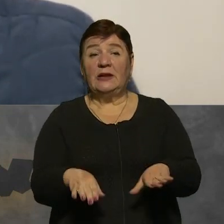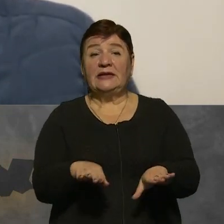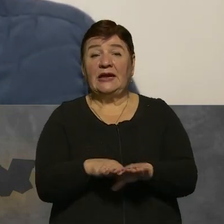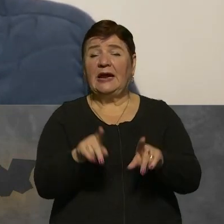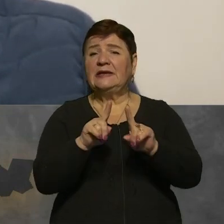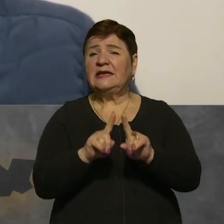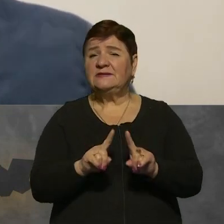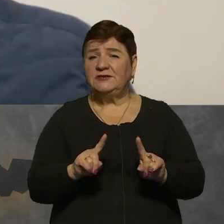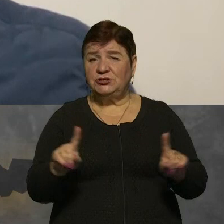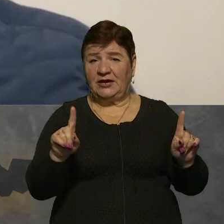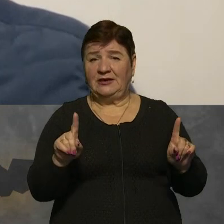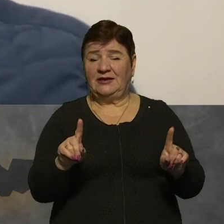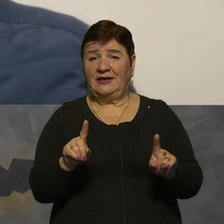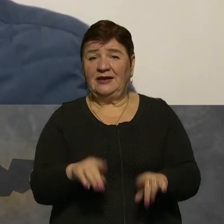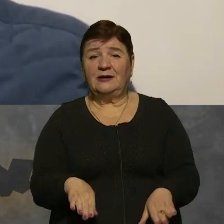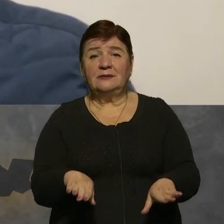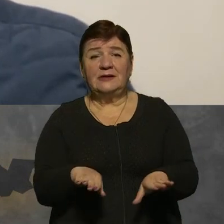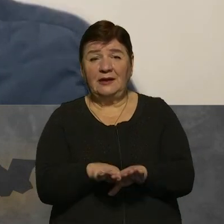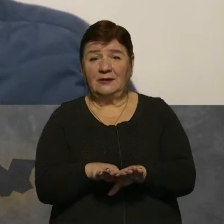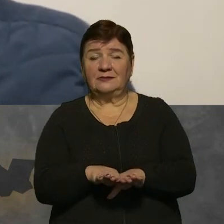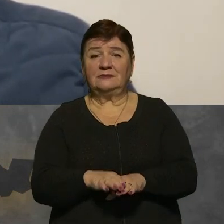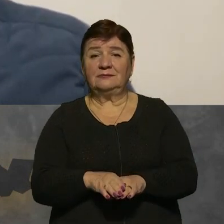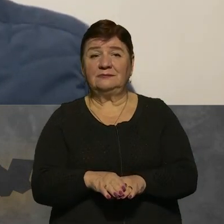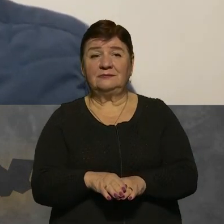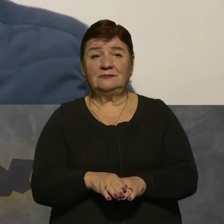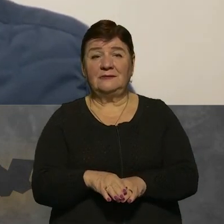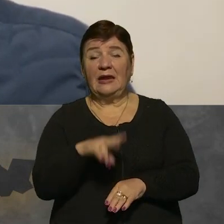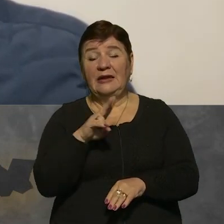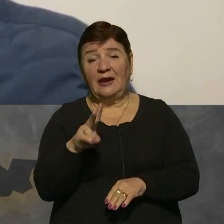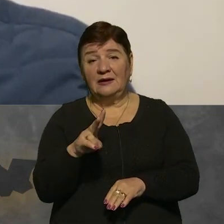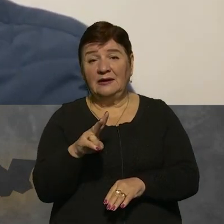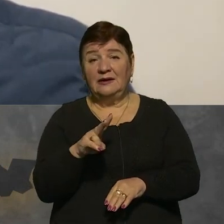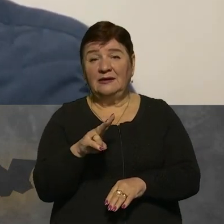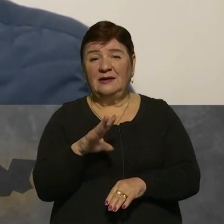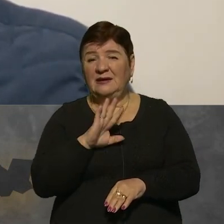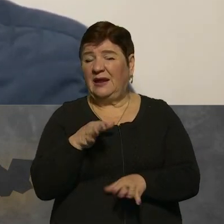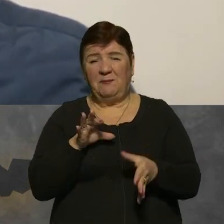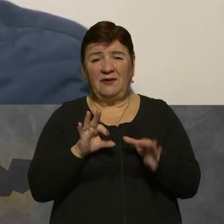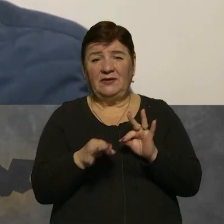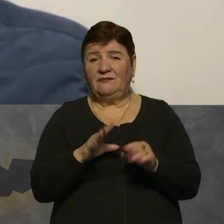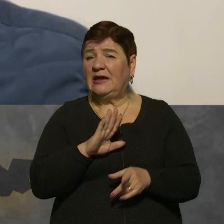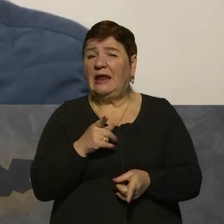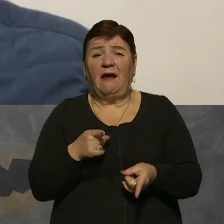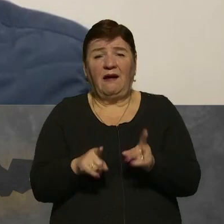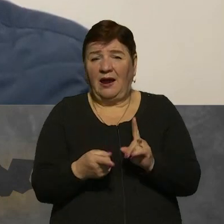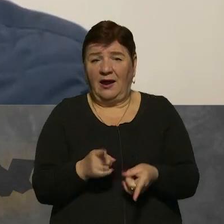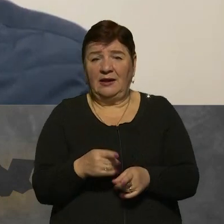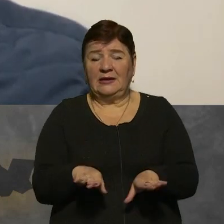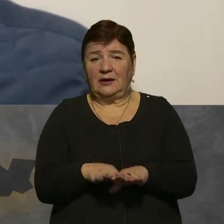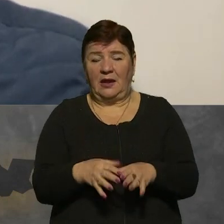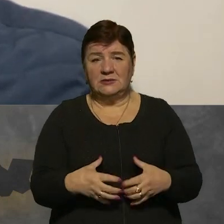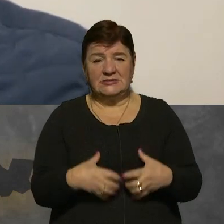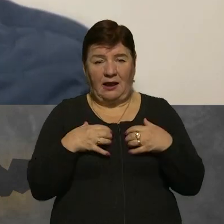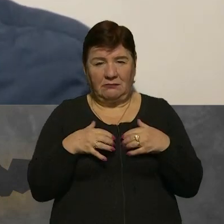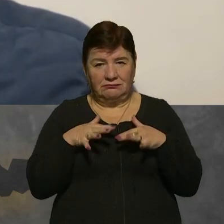надзвичайно, от, ну, таких, як то неправдивих, нереальних, но тим не менше таких, які страх